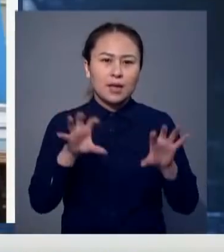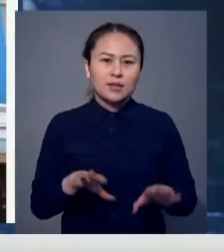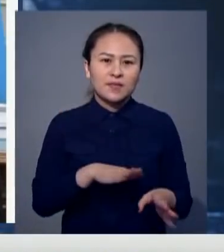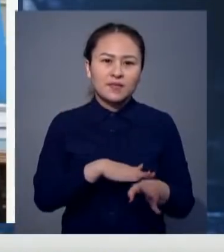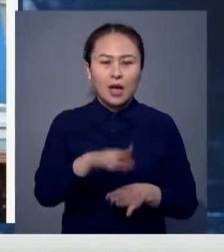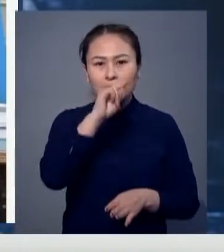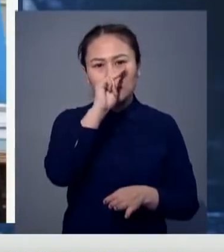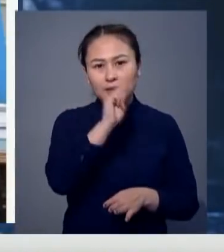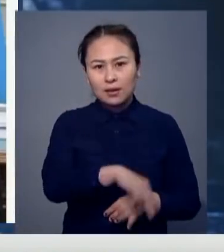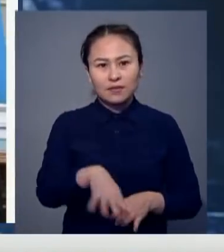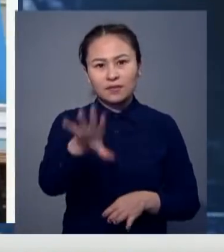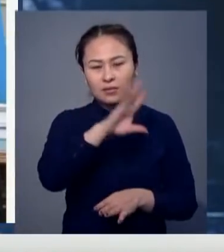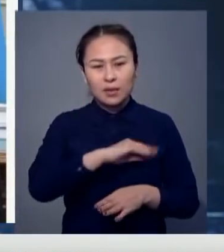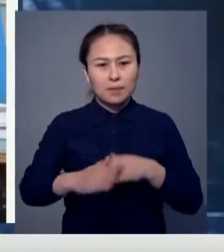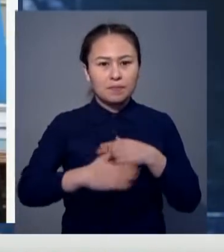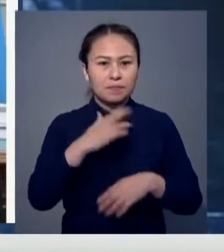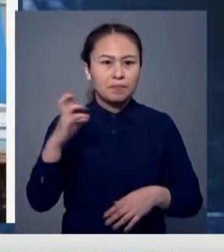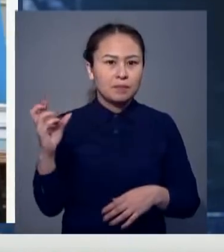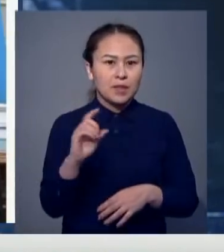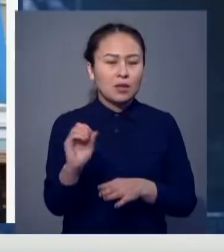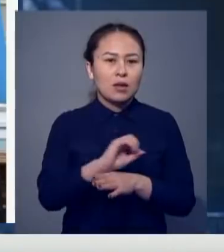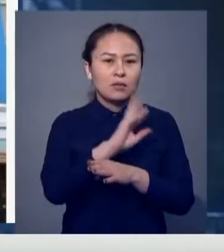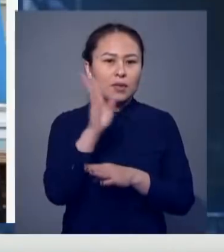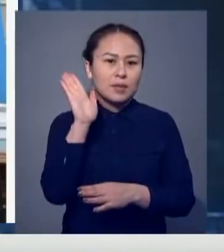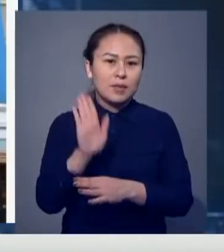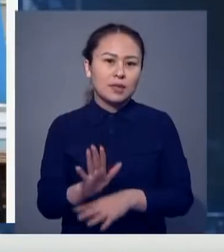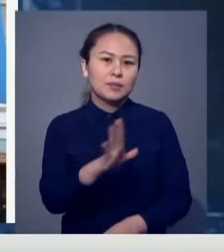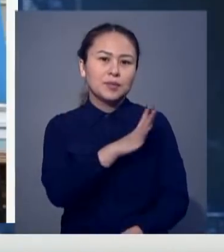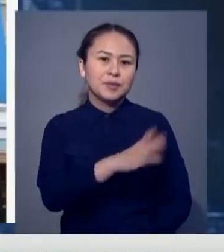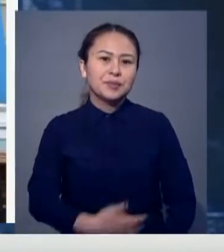кінәлілердің жазасыз қалмауын қамтамасыз етуде тапсырды.